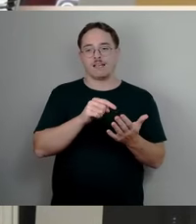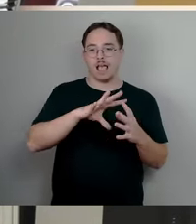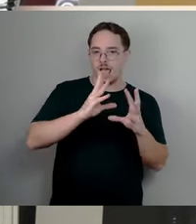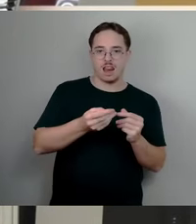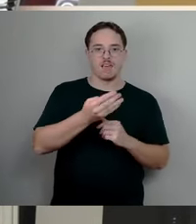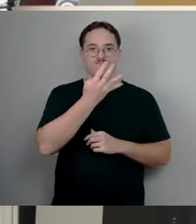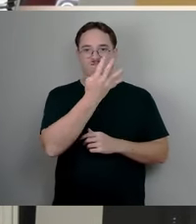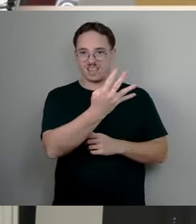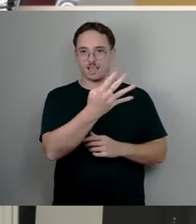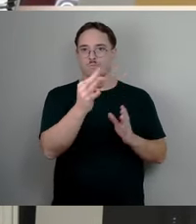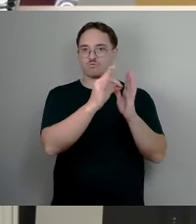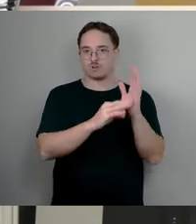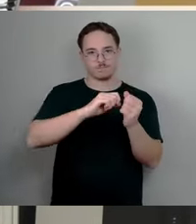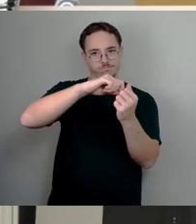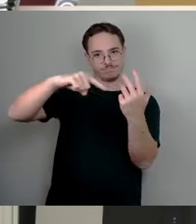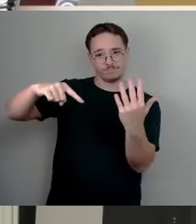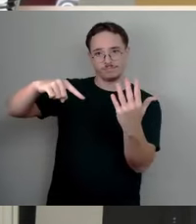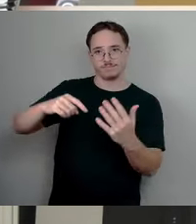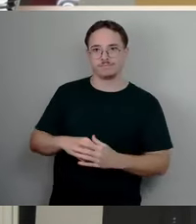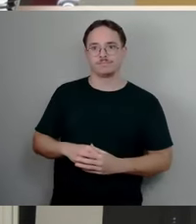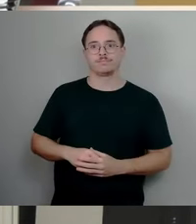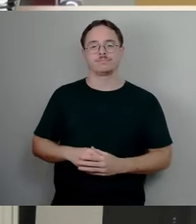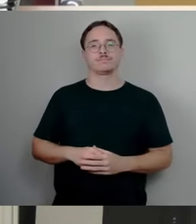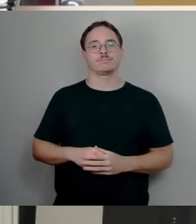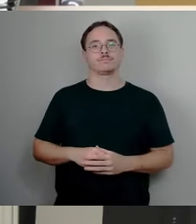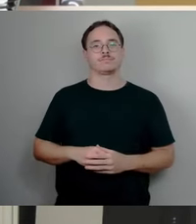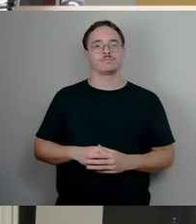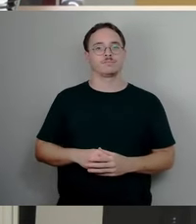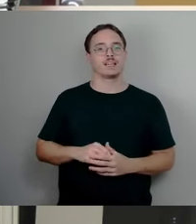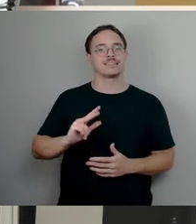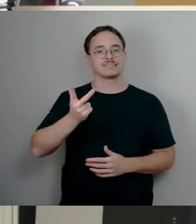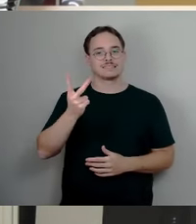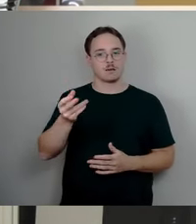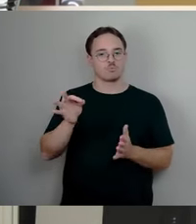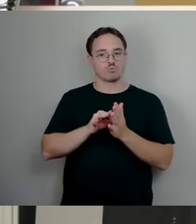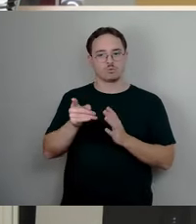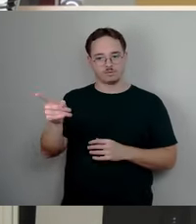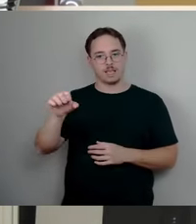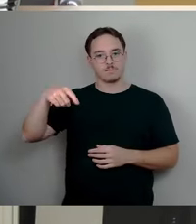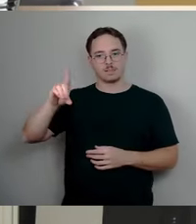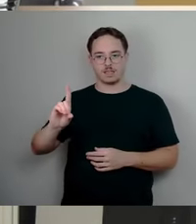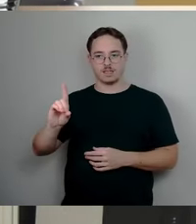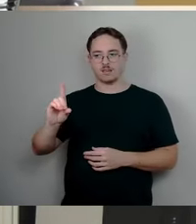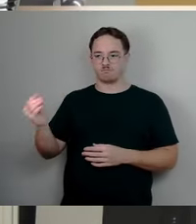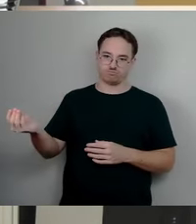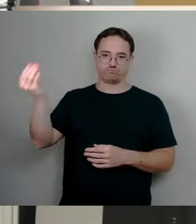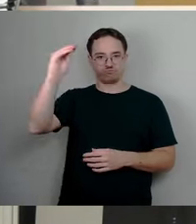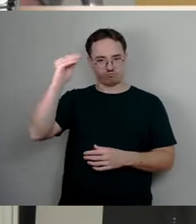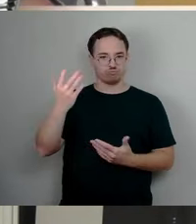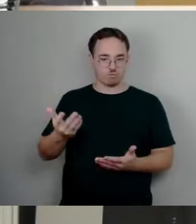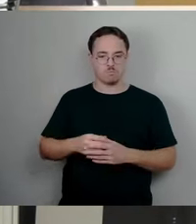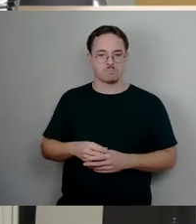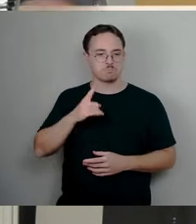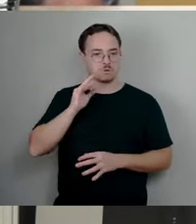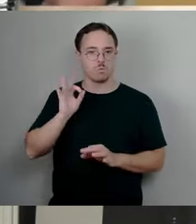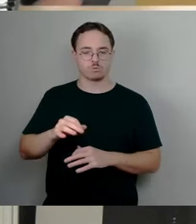Der dritte Punkt als Ergänzung, der kam von der SPD im Stadtbezugsbeirat, ist aus meiner Sicht sinnvoll, dass wir in einem Jahr evaluieren, wie